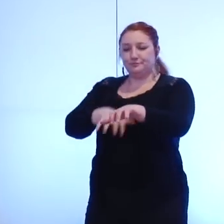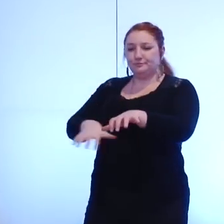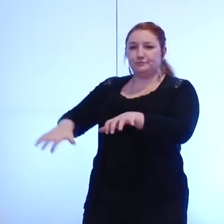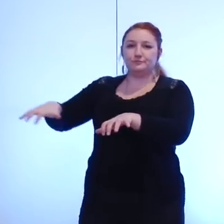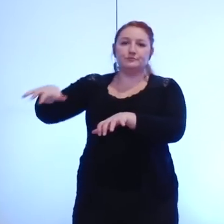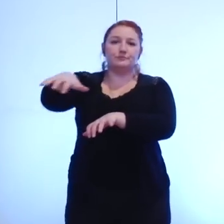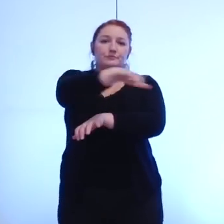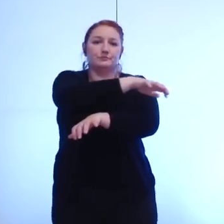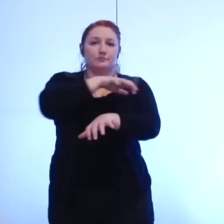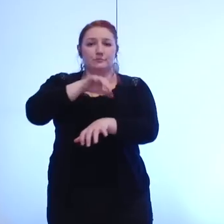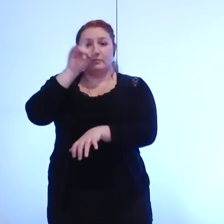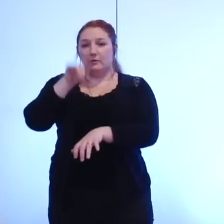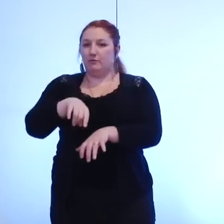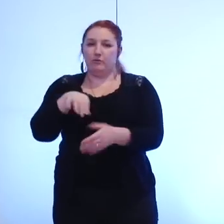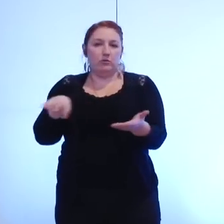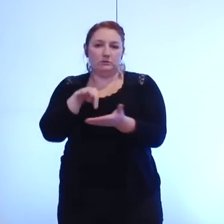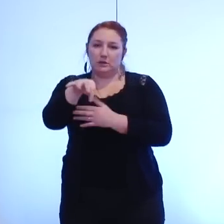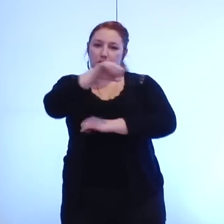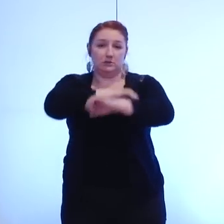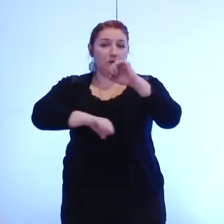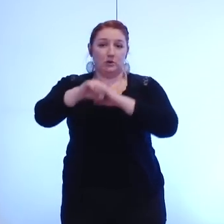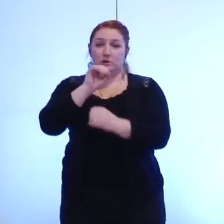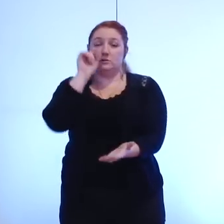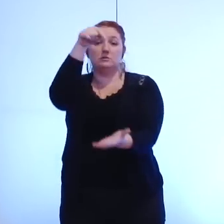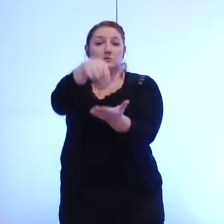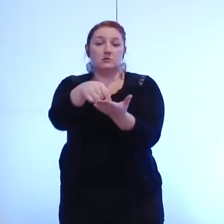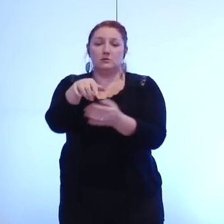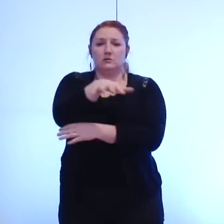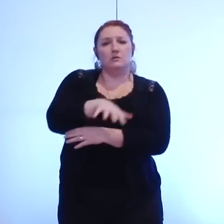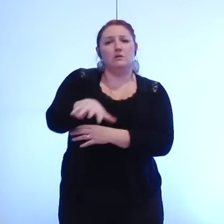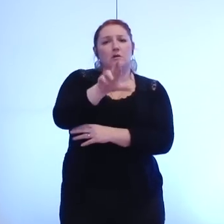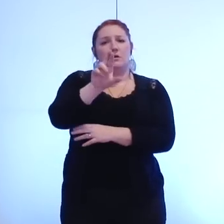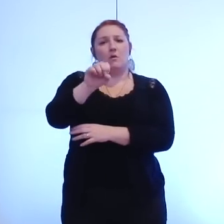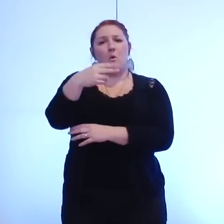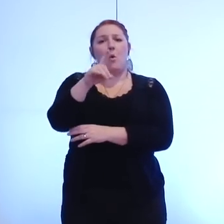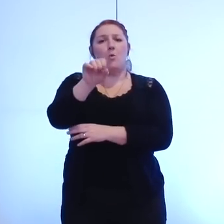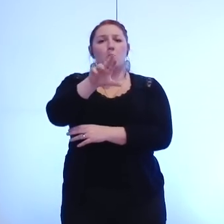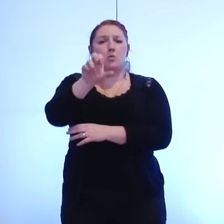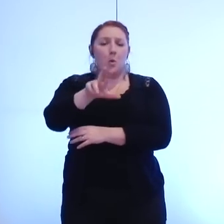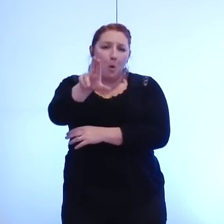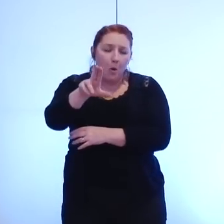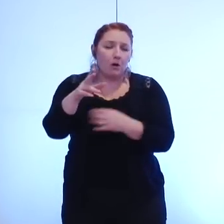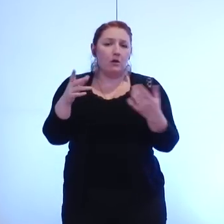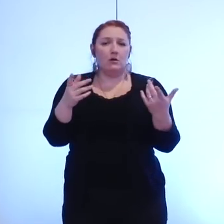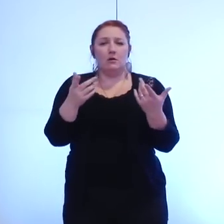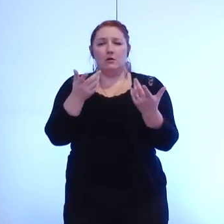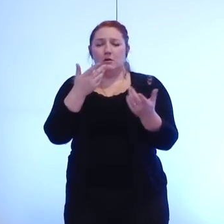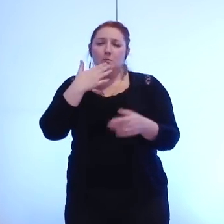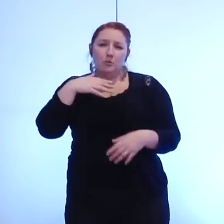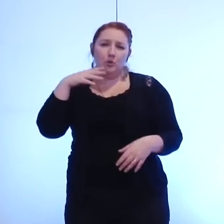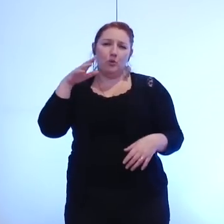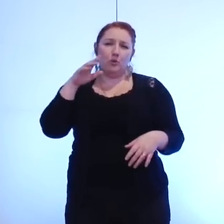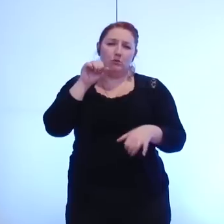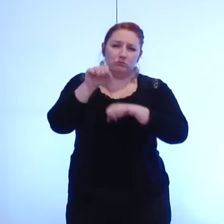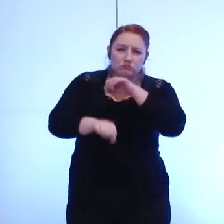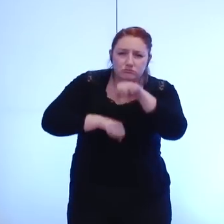tout simplement mais aussi le développement des transports en commun des mobilités douces du